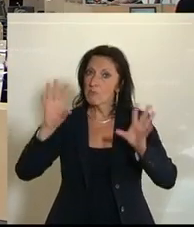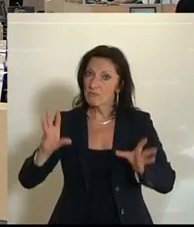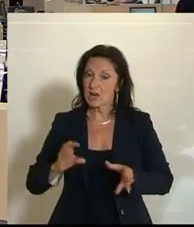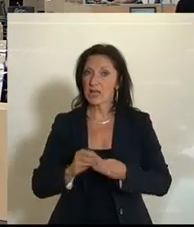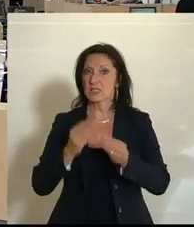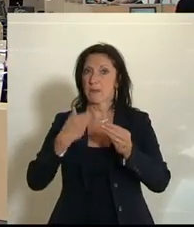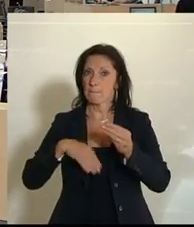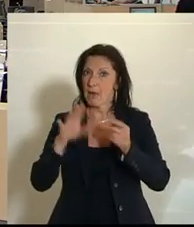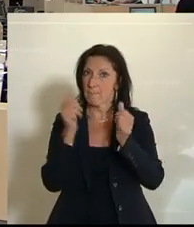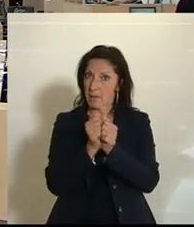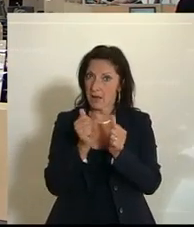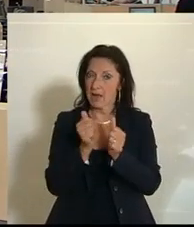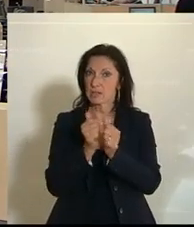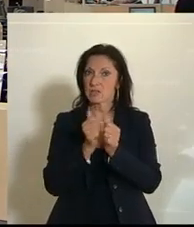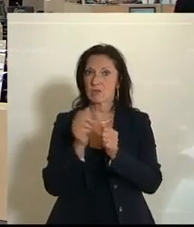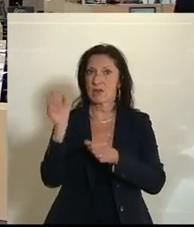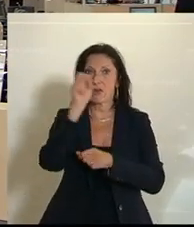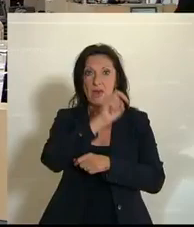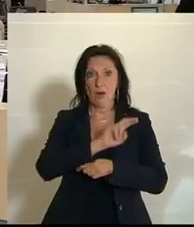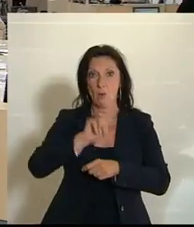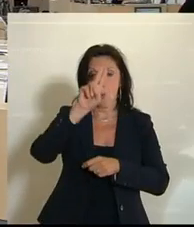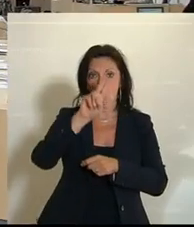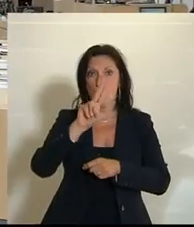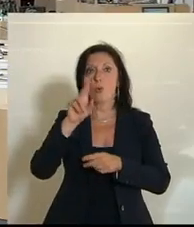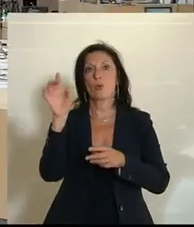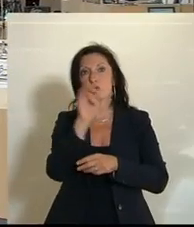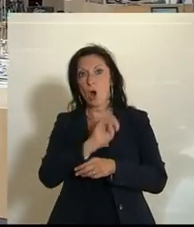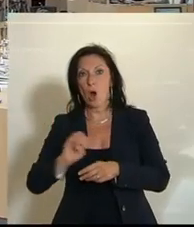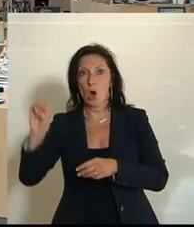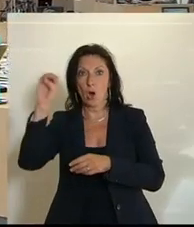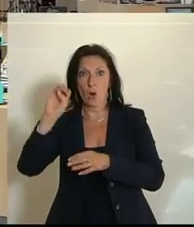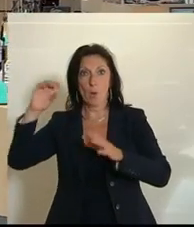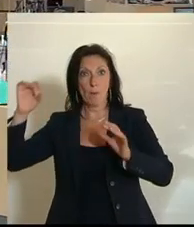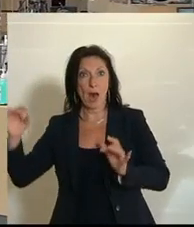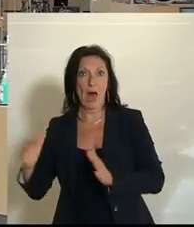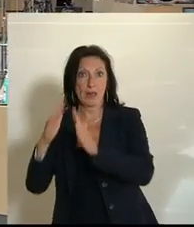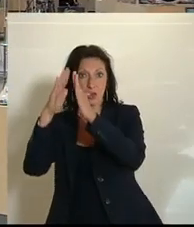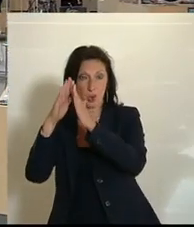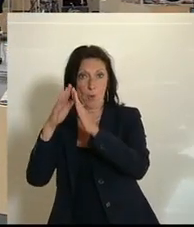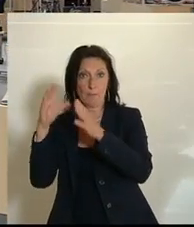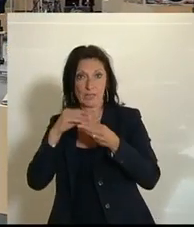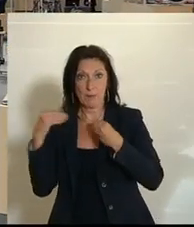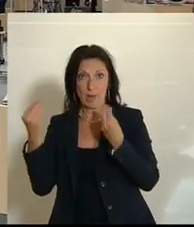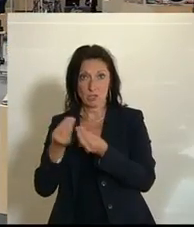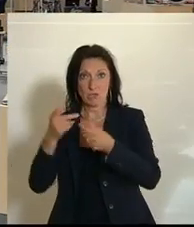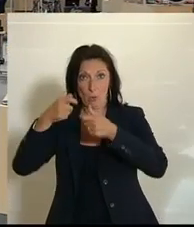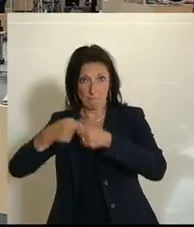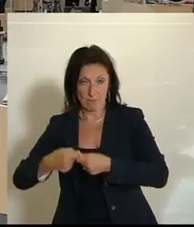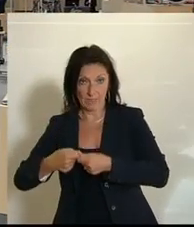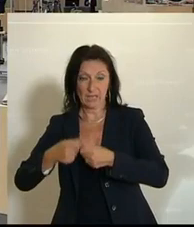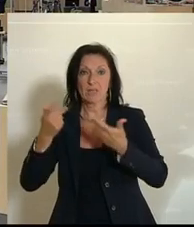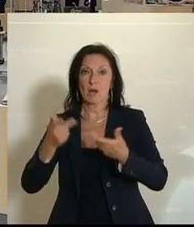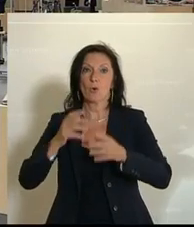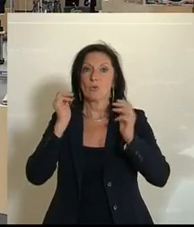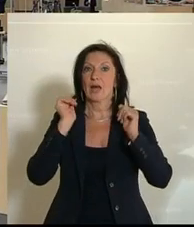verstärkte Partnerschaft. Die Präsidentin geht jetzt noch einen Punkt zurück und zwar werden auch alle Staatsverträge, die im vorigen Tagesordnungspunkt